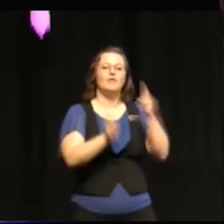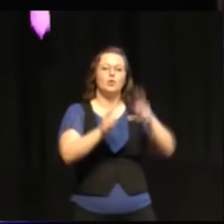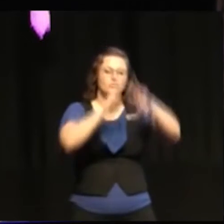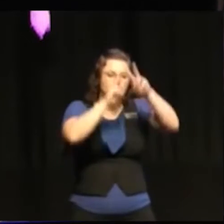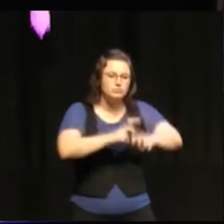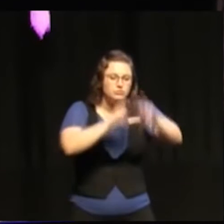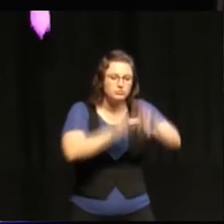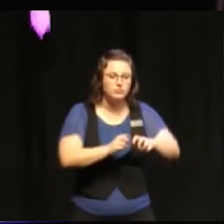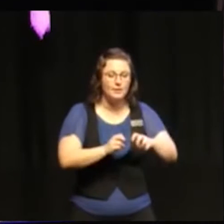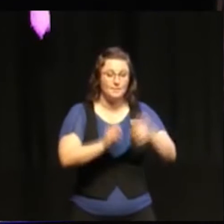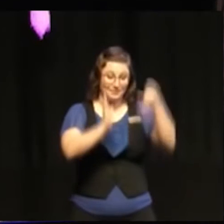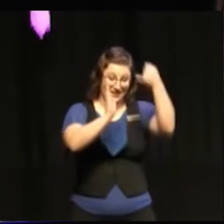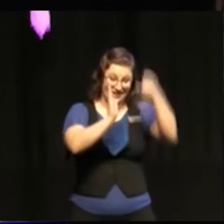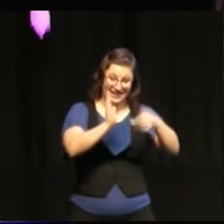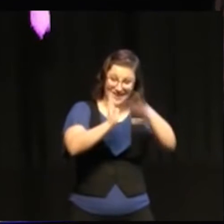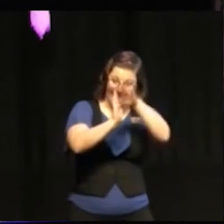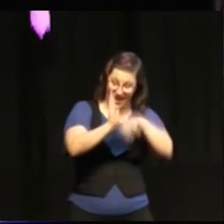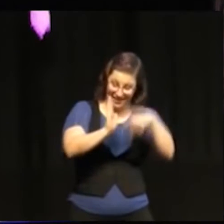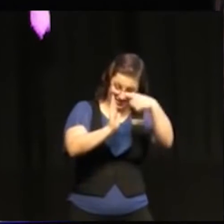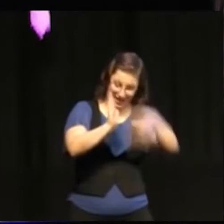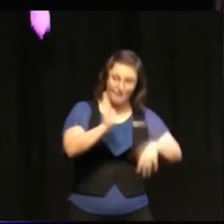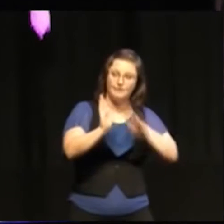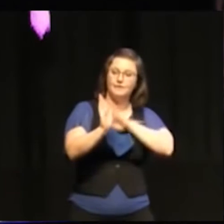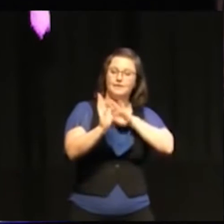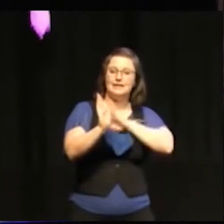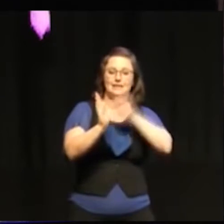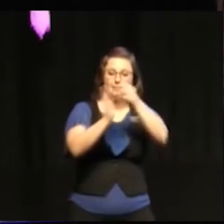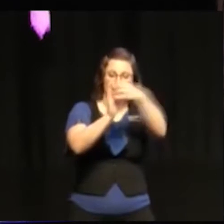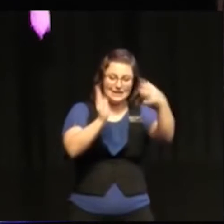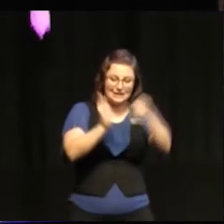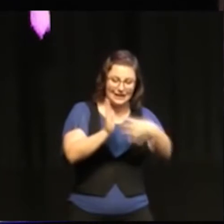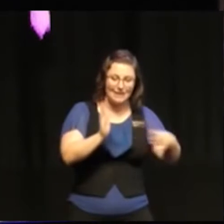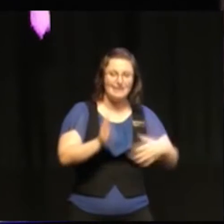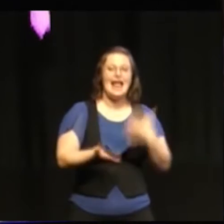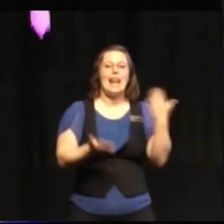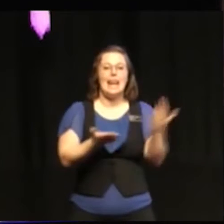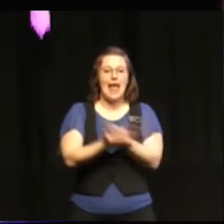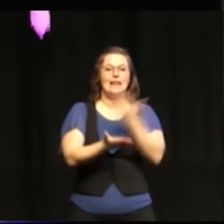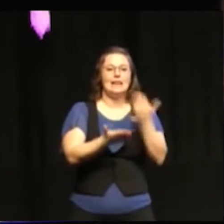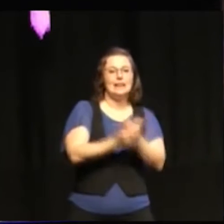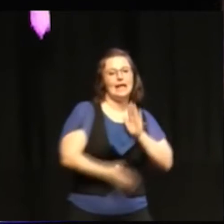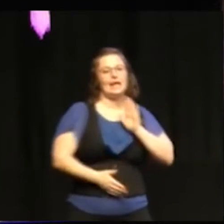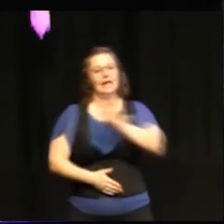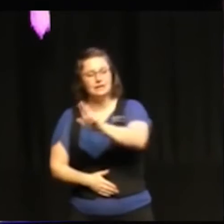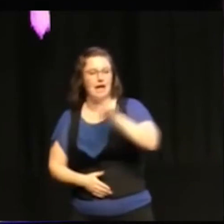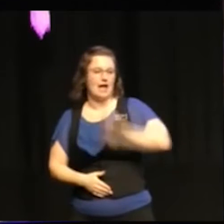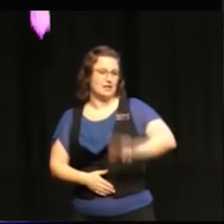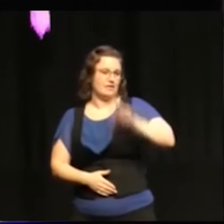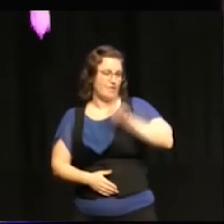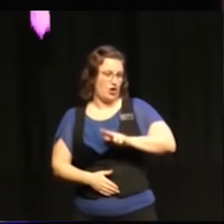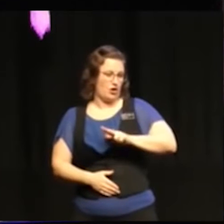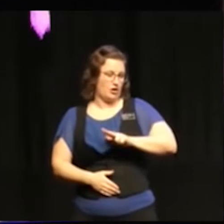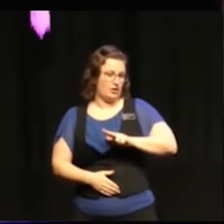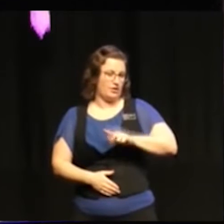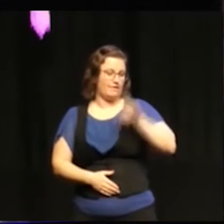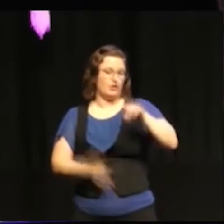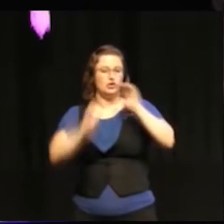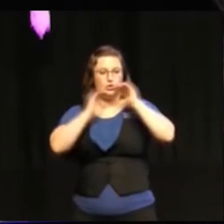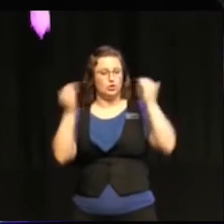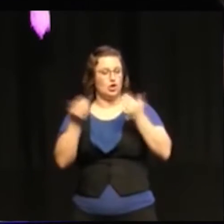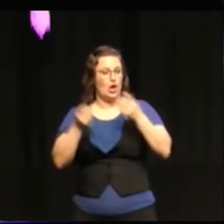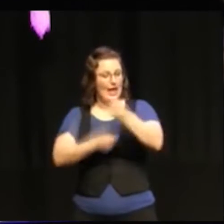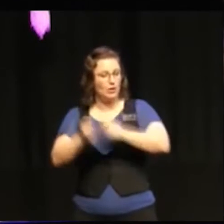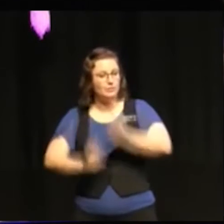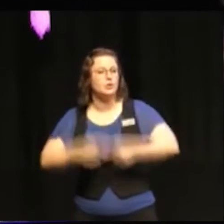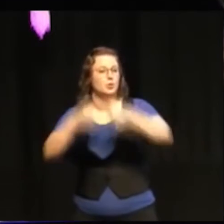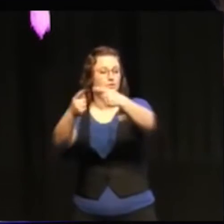på att vi i agendan har beskrivit att det är ländernas egna ansvar för den sociala och ekonomiska utvecklingen.